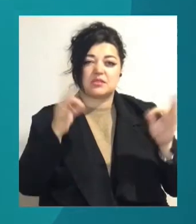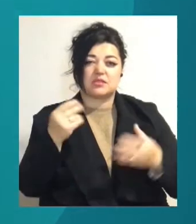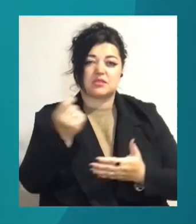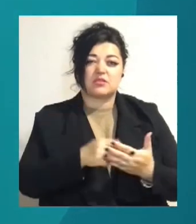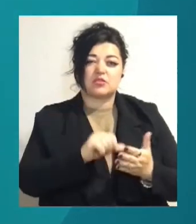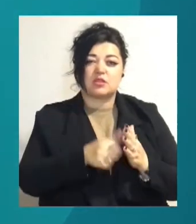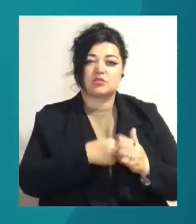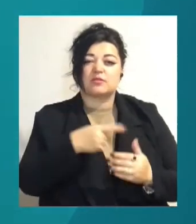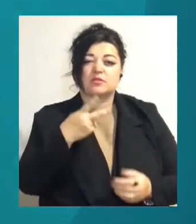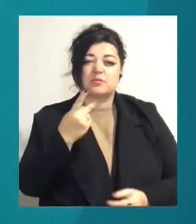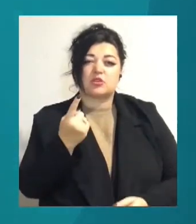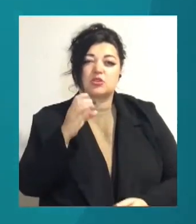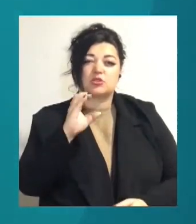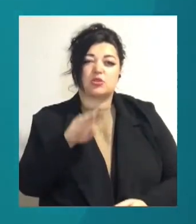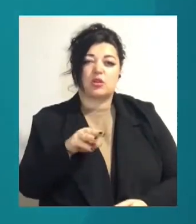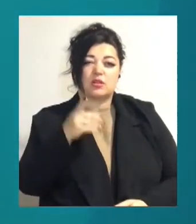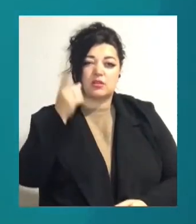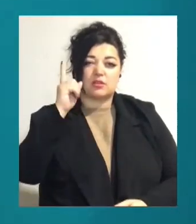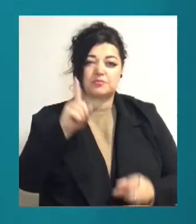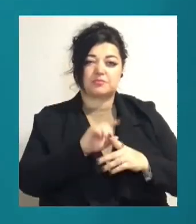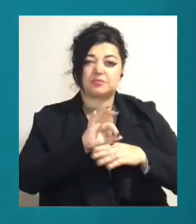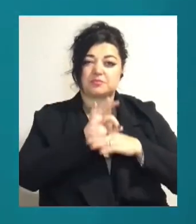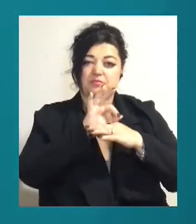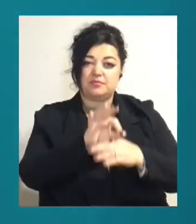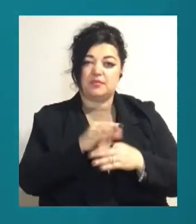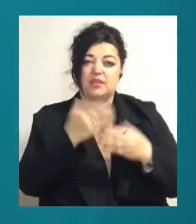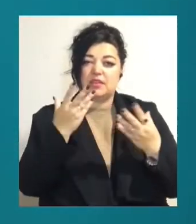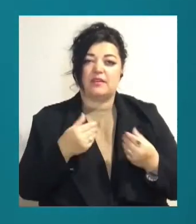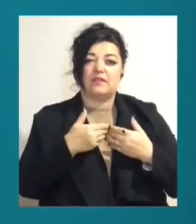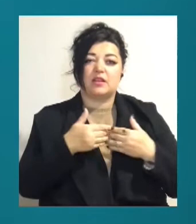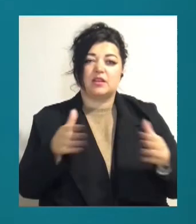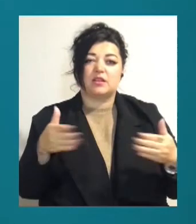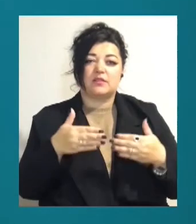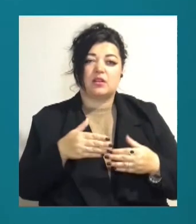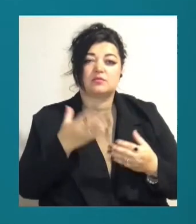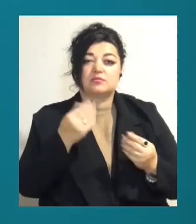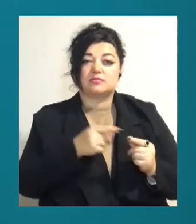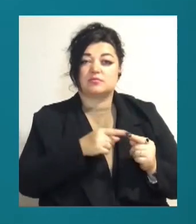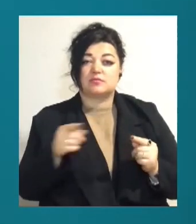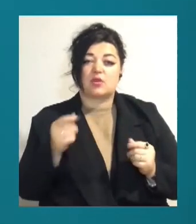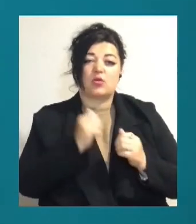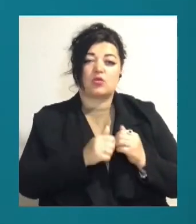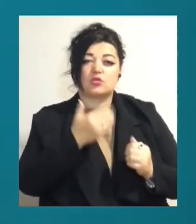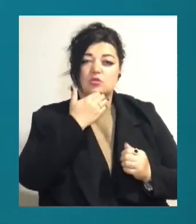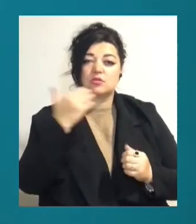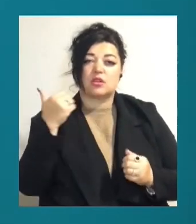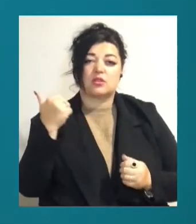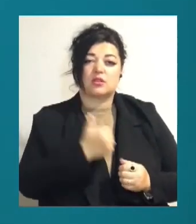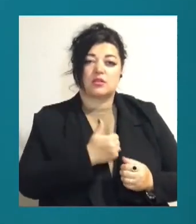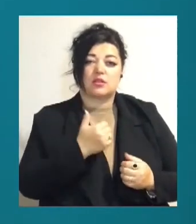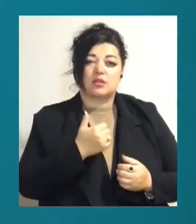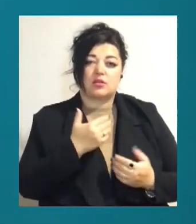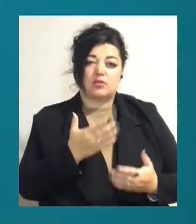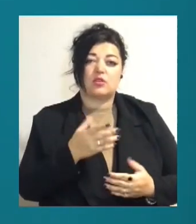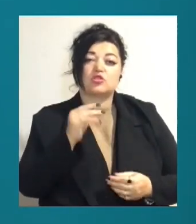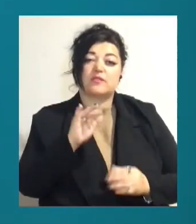століття. Так проходив День відкритих дверей. Подібні акції музей проводить кожної останньої неділі місяця. Чи викликають вони інтерес